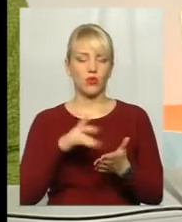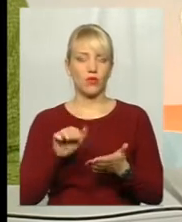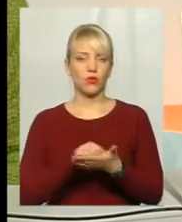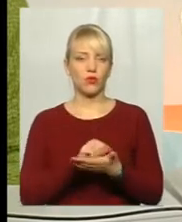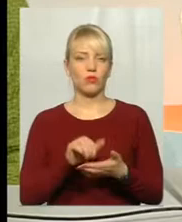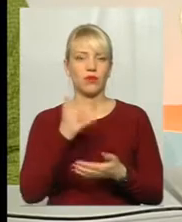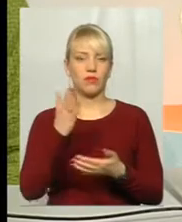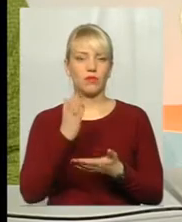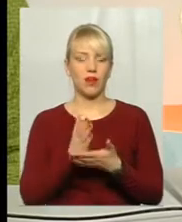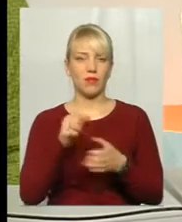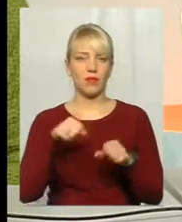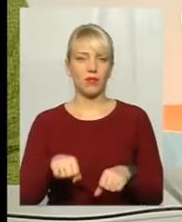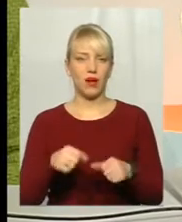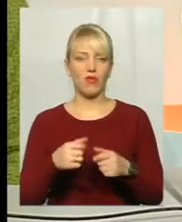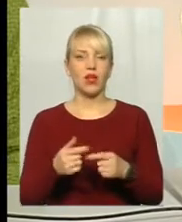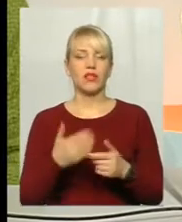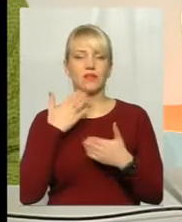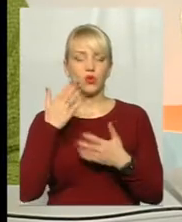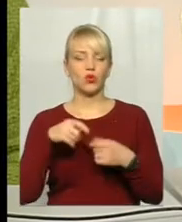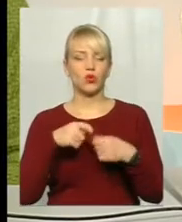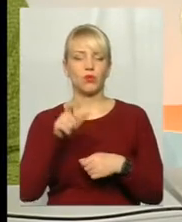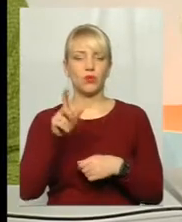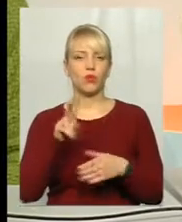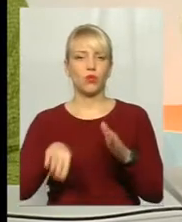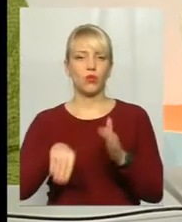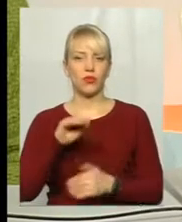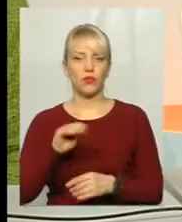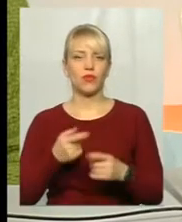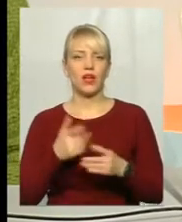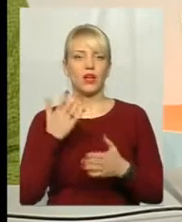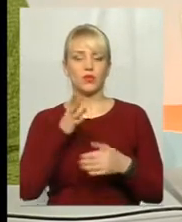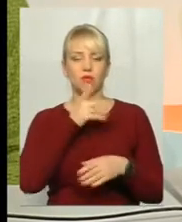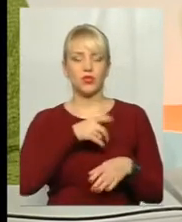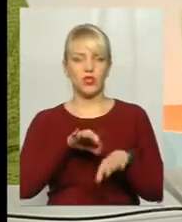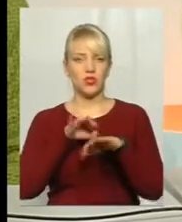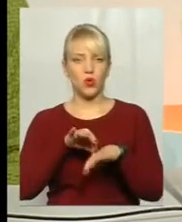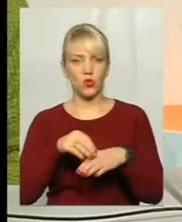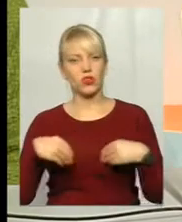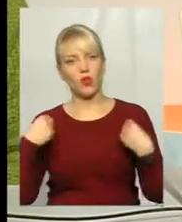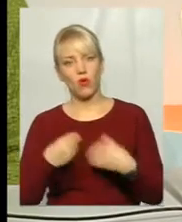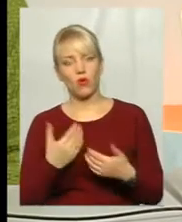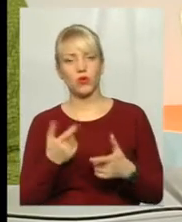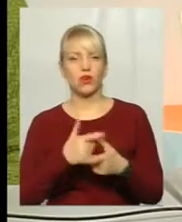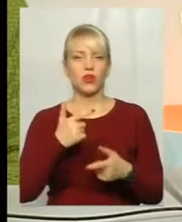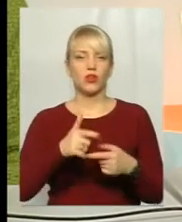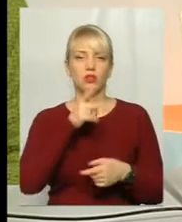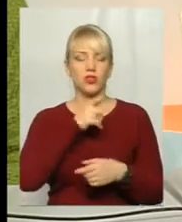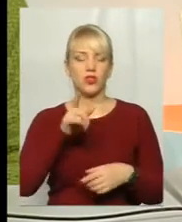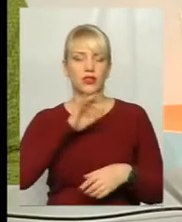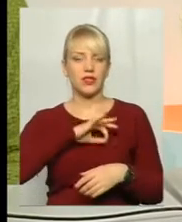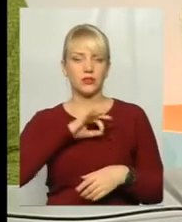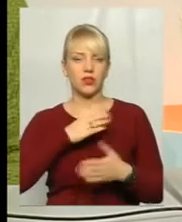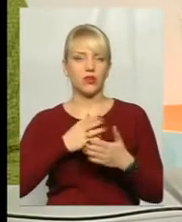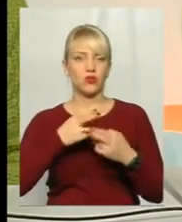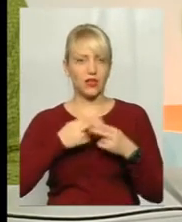звернутися до продавця, в кого придбав той товар, якщо під час ношення, наприклад, це одяг, чи під час експлуатації, якщо це складна